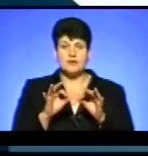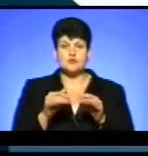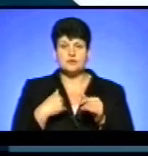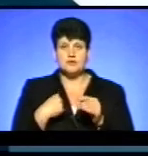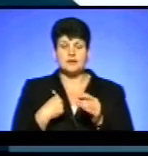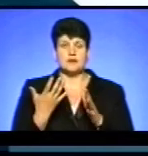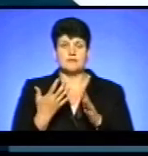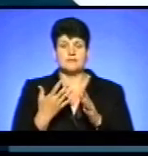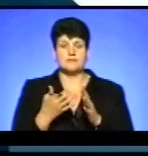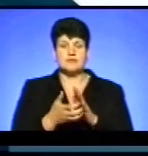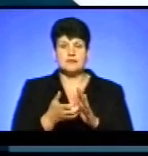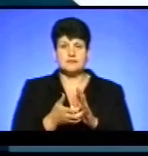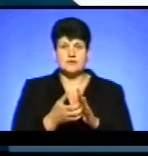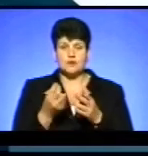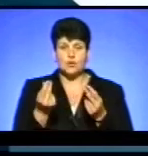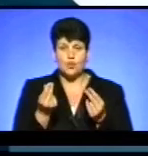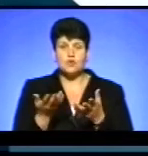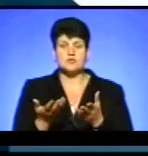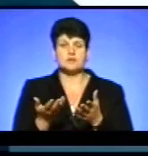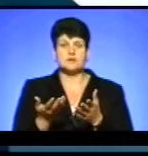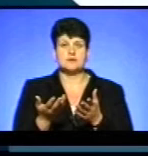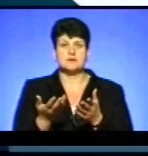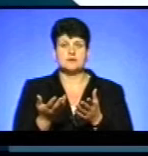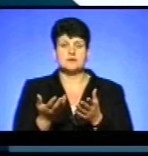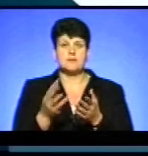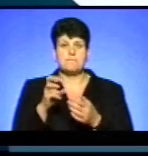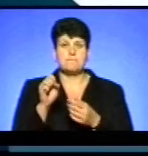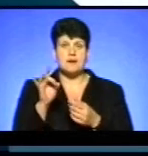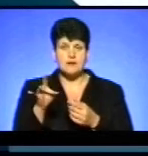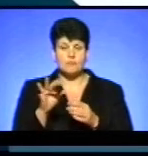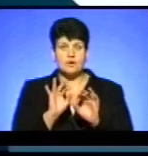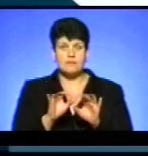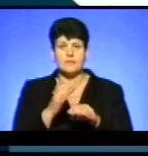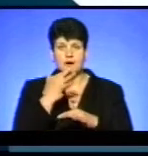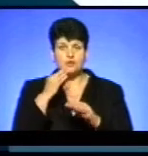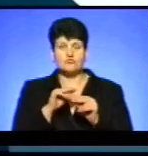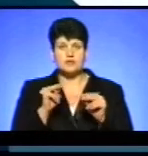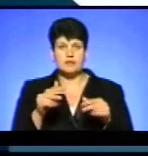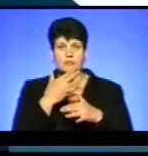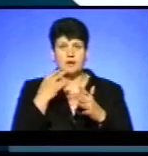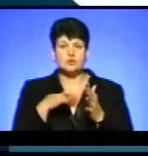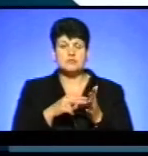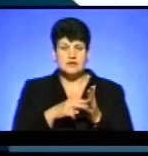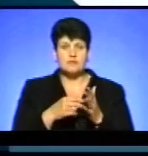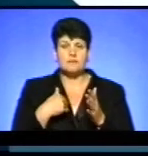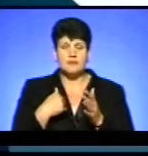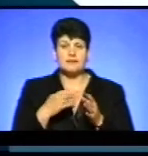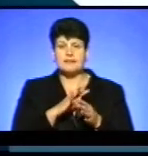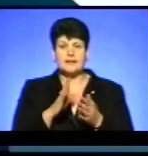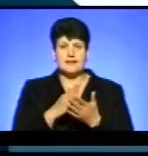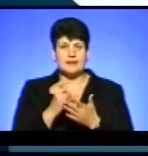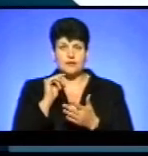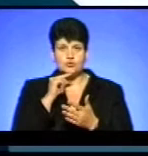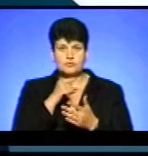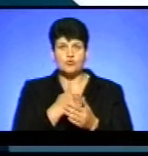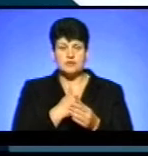недостатньо приходять кошти в зв'язку з тим, що мер пояснює, забагато вчителів, забагато ставок. Ми, звичайно, не є економістами, ми хотіли